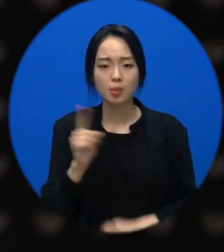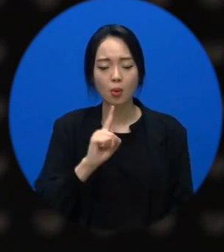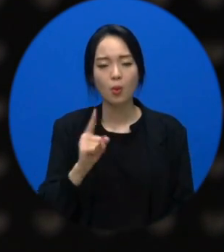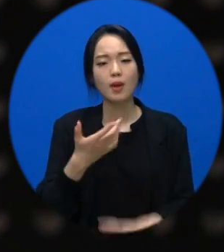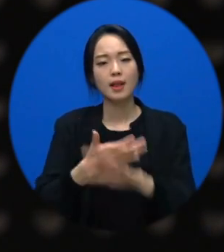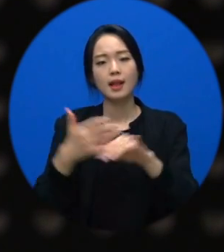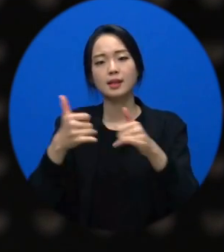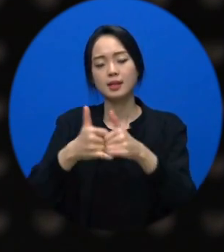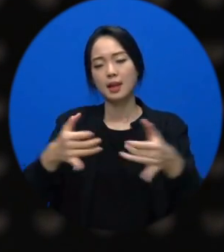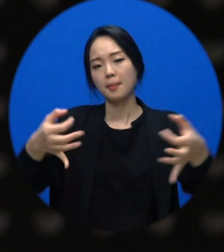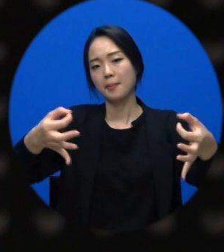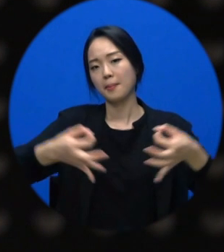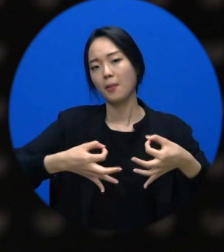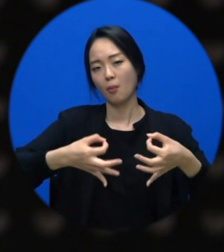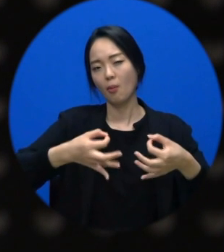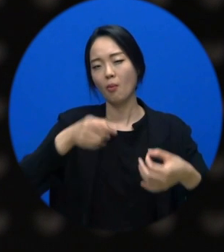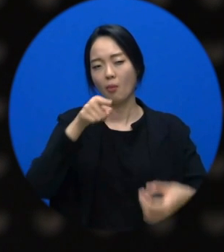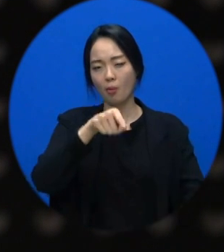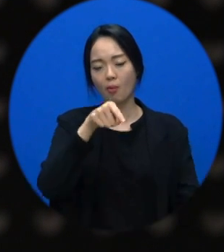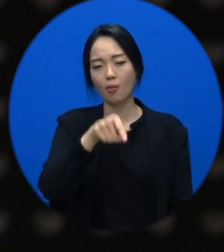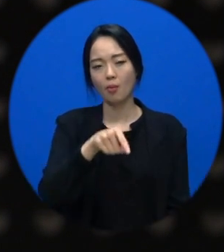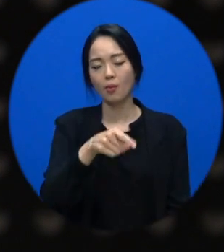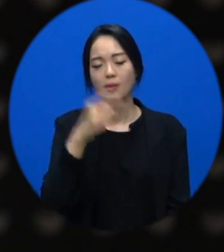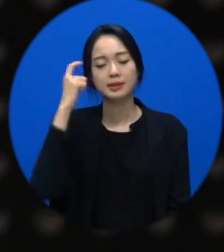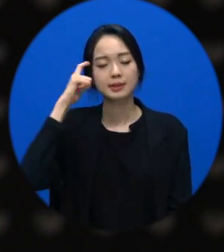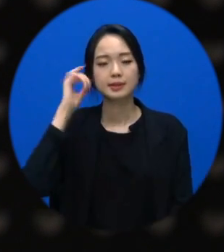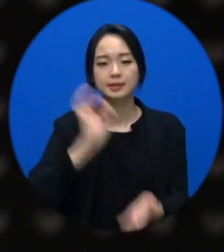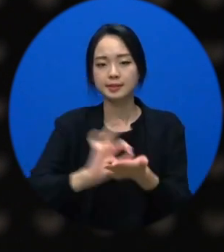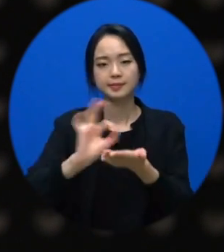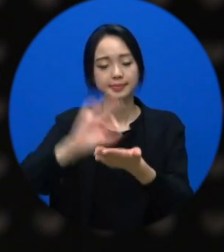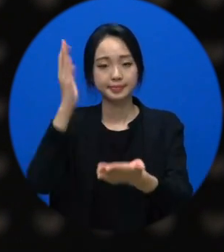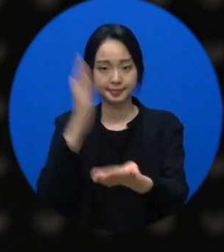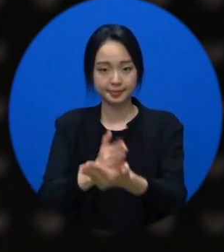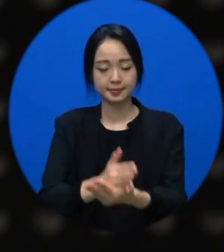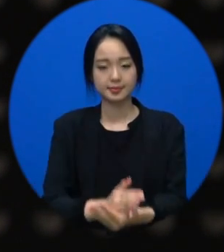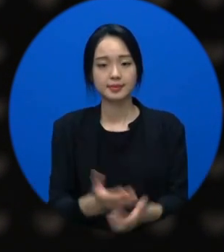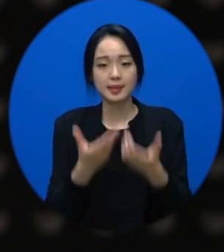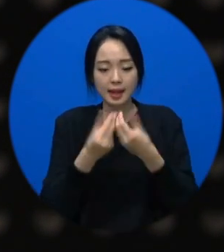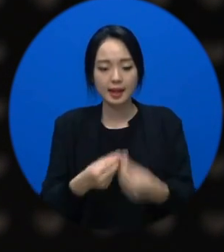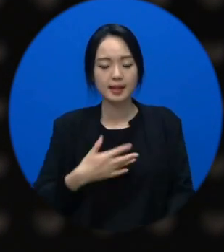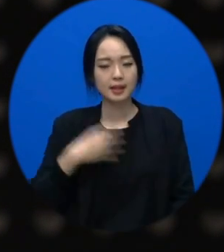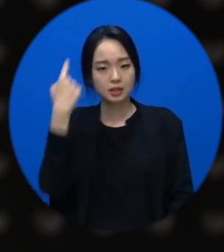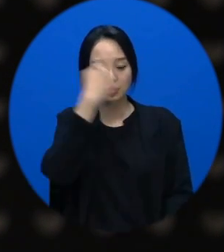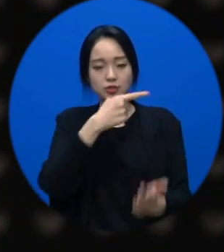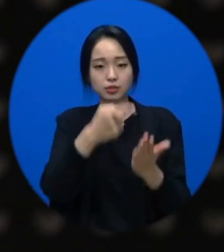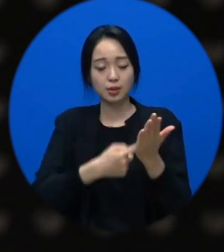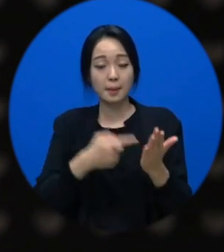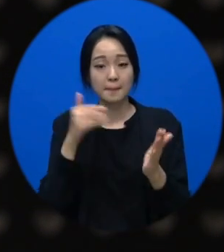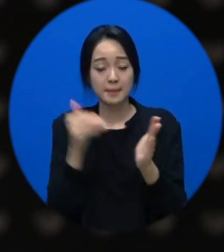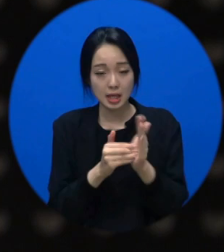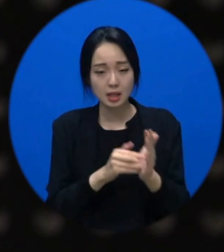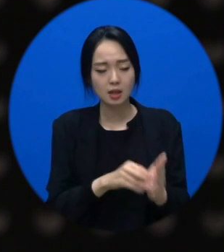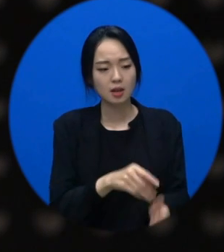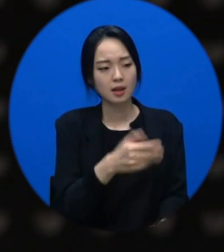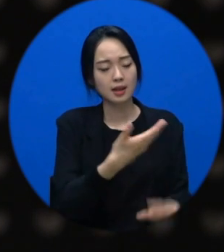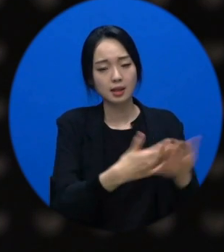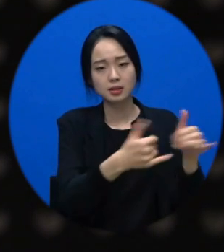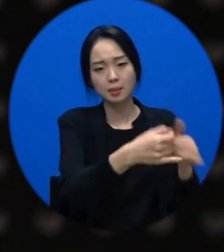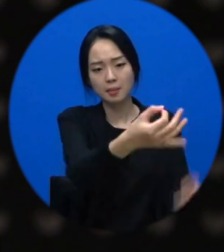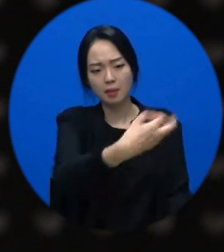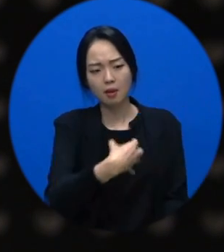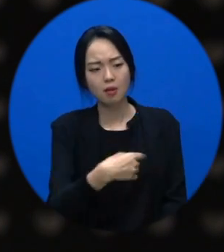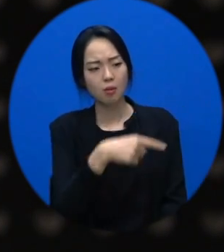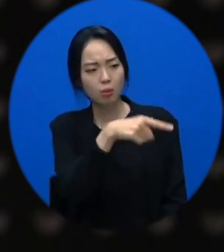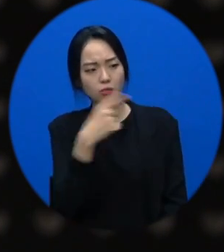내가 타인이 내가 성형수술했어 타인이 예쁘다는 말을 들어야 돼. 그러지 말자고요. 야 너 왼쪽 눈이 좀